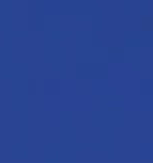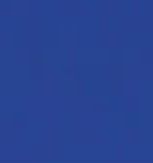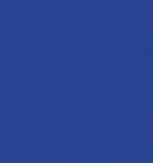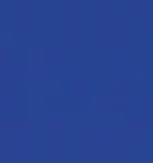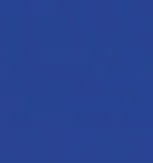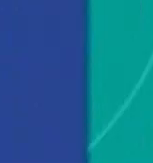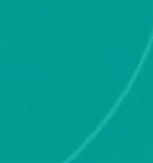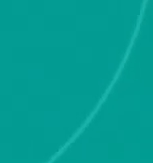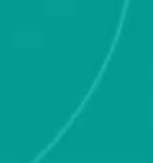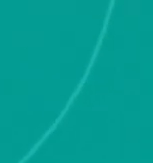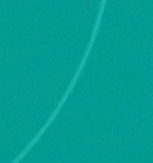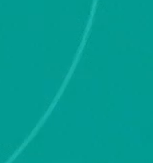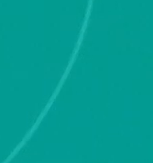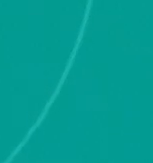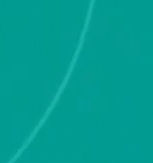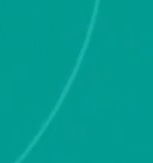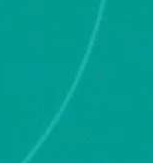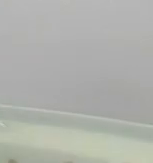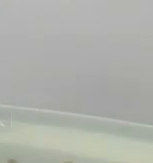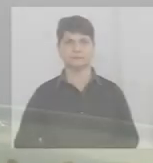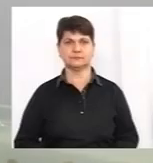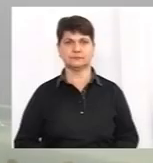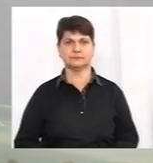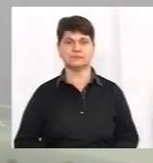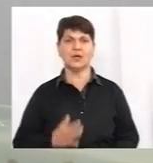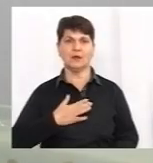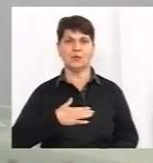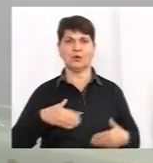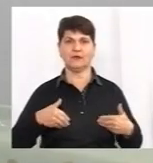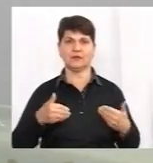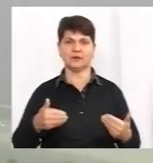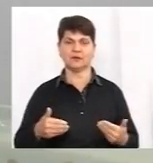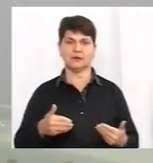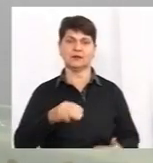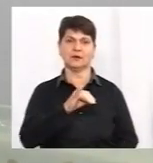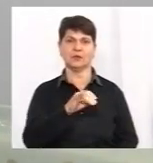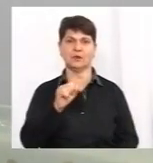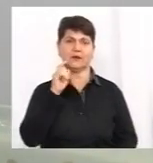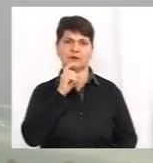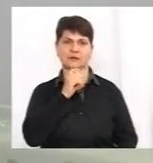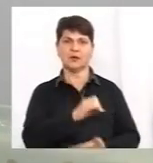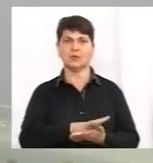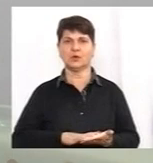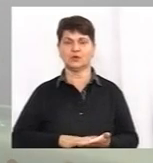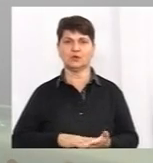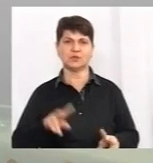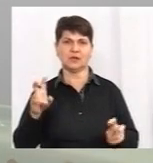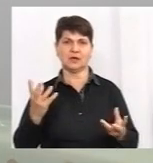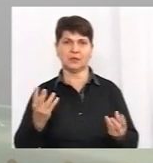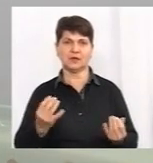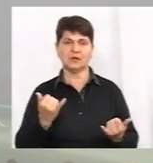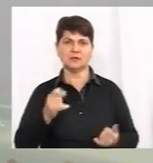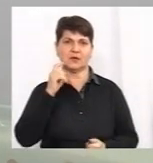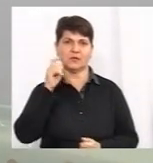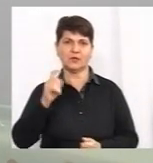Музика Музика Музика Музика Музика Вітання, Тернея Вінниця продовжує тема дня. Зараз в